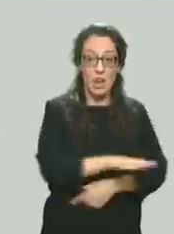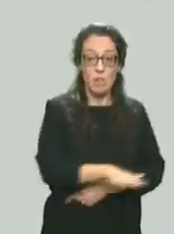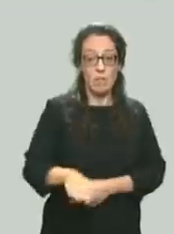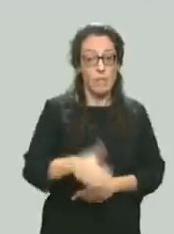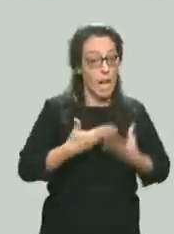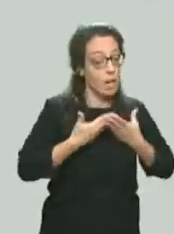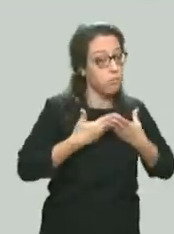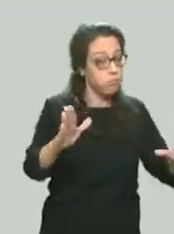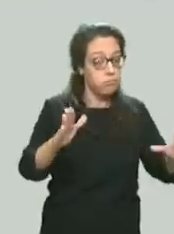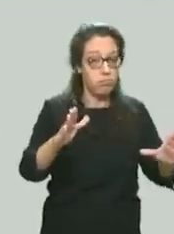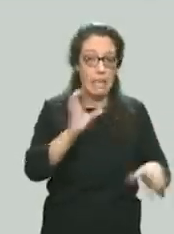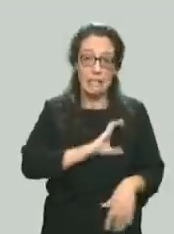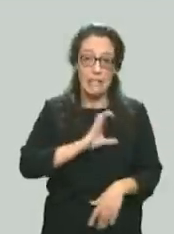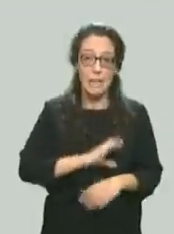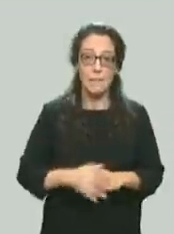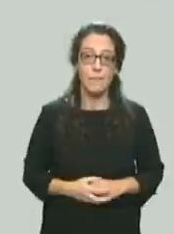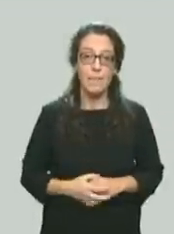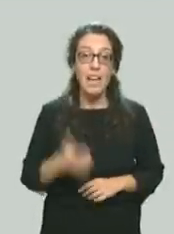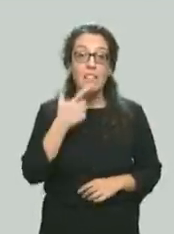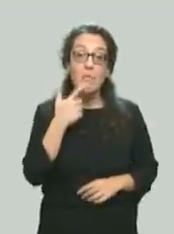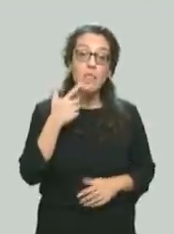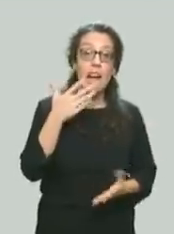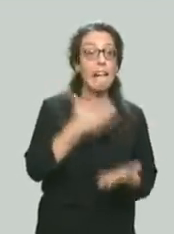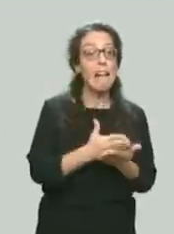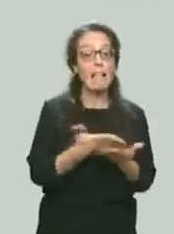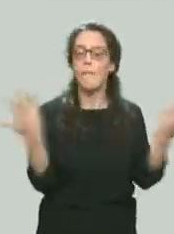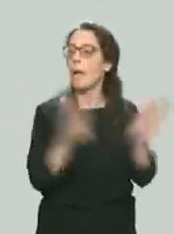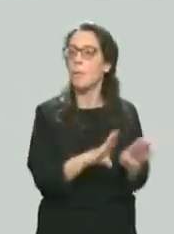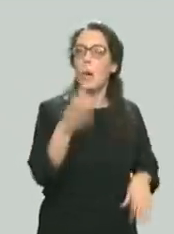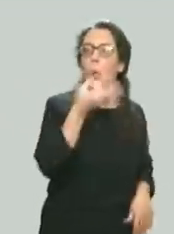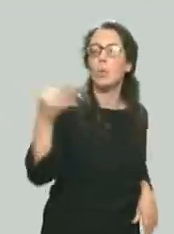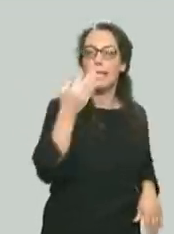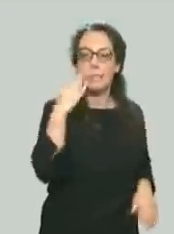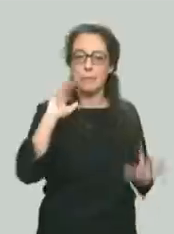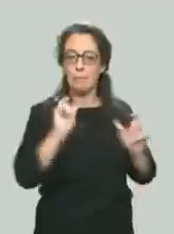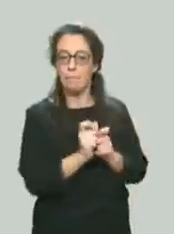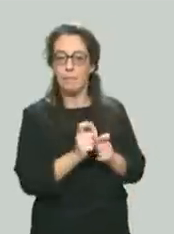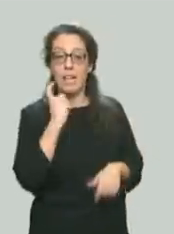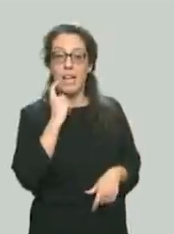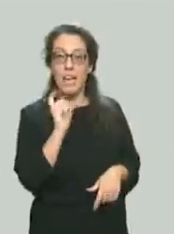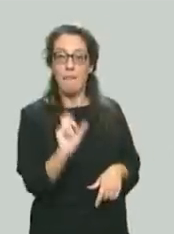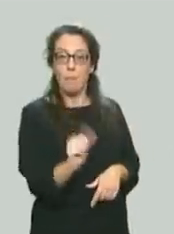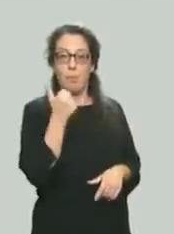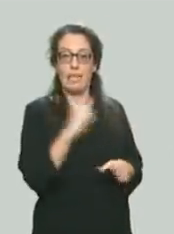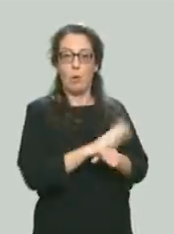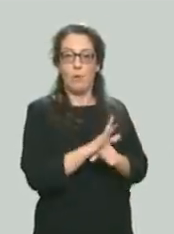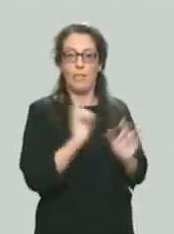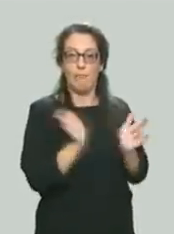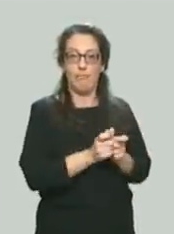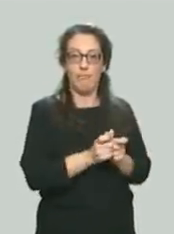Il n'y aura donc plus de fermeture systématique de classe dès le premier cas de Covid en primaire, mais un dépistage